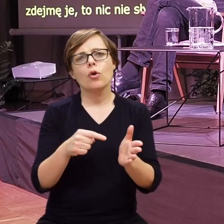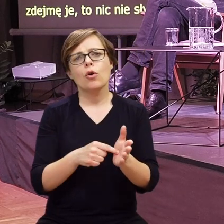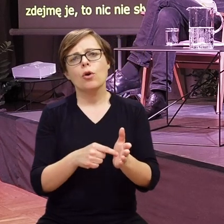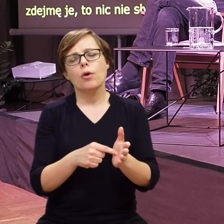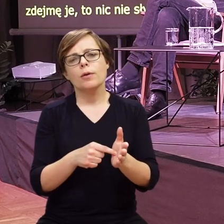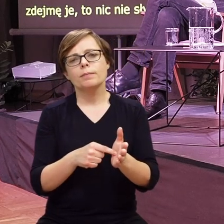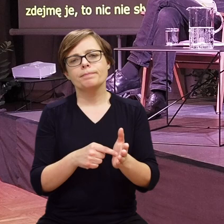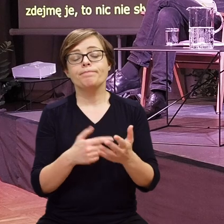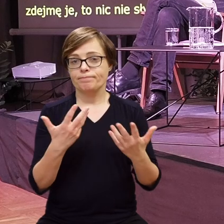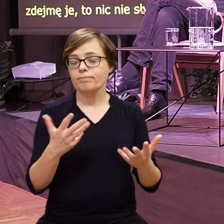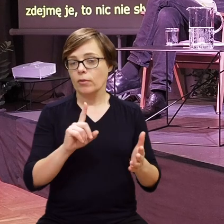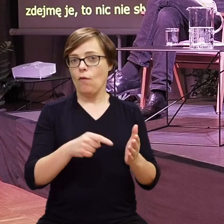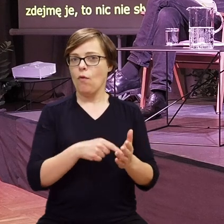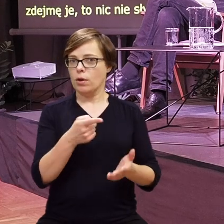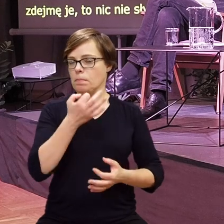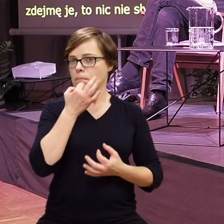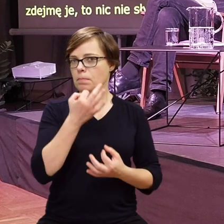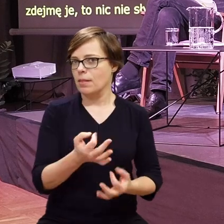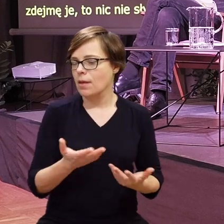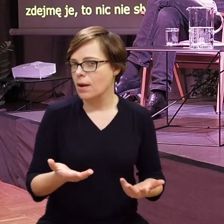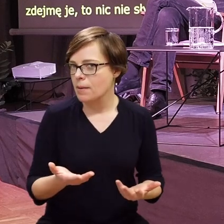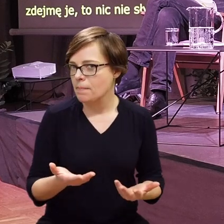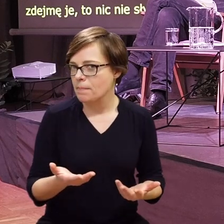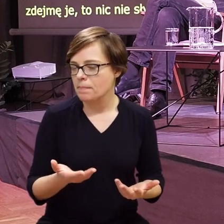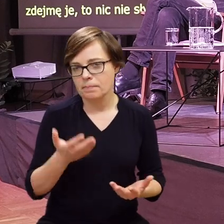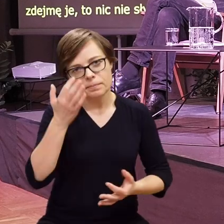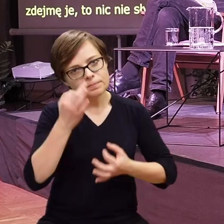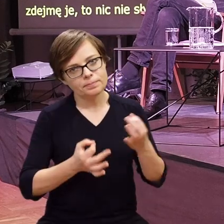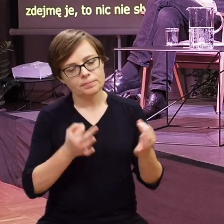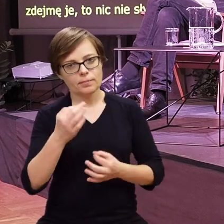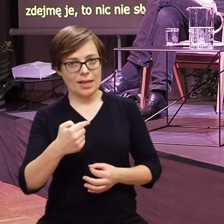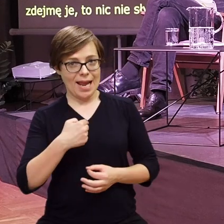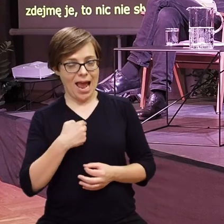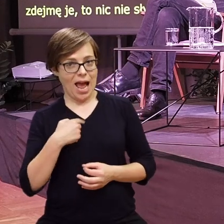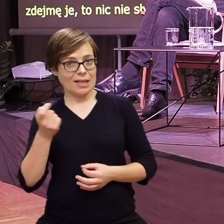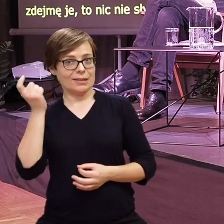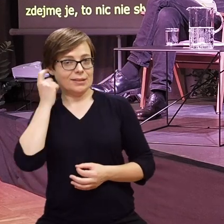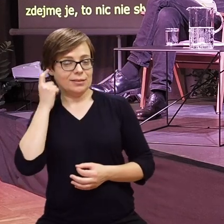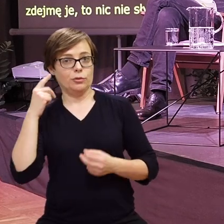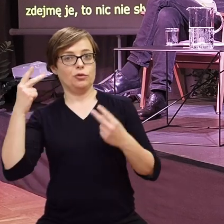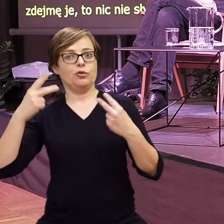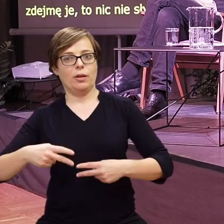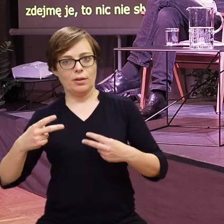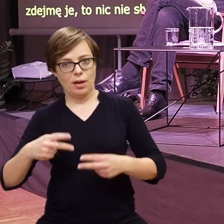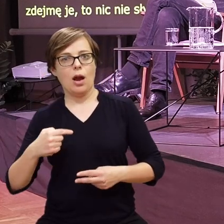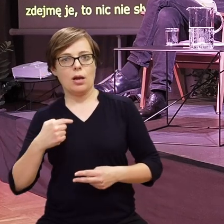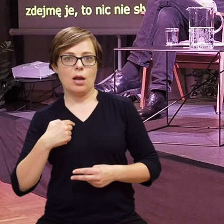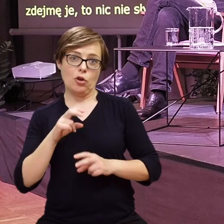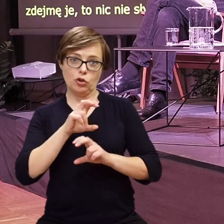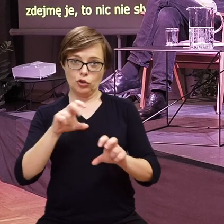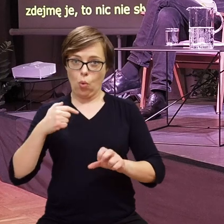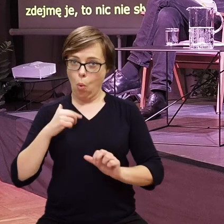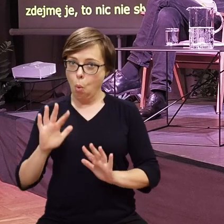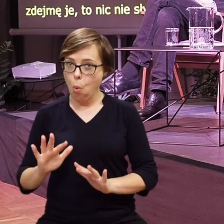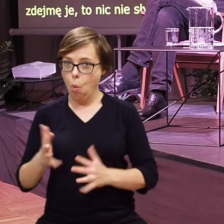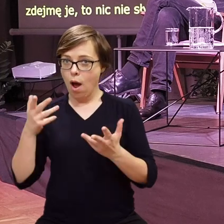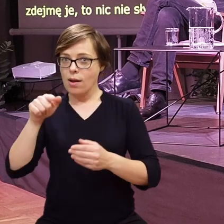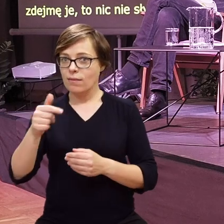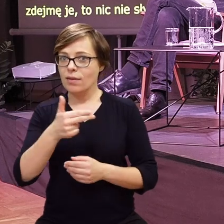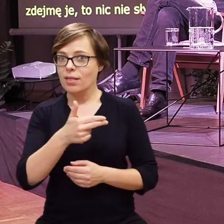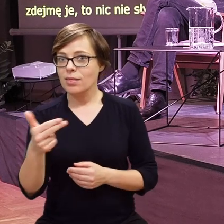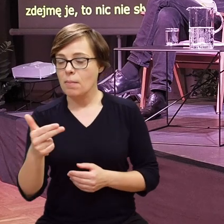coś, co... I teraz właśnie pytanie, czy mnie trochę jako słyszącej dziennikarce jest łatwiej